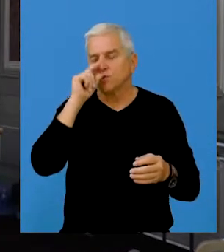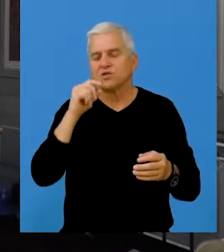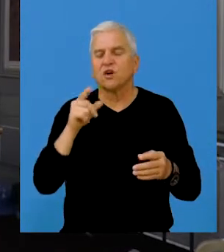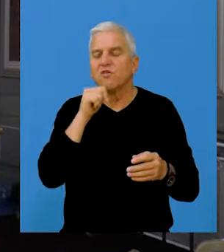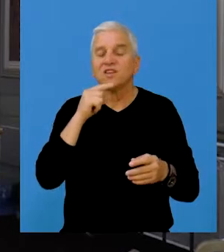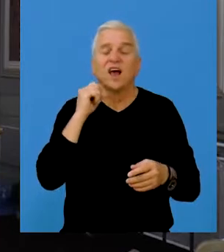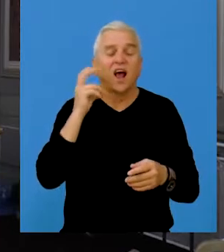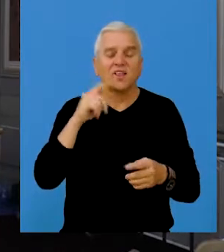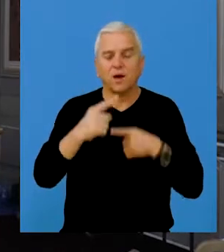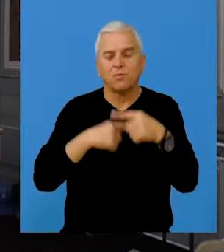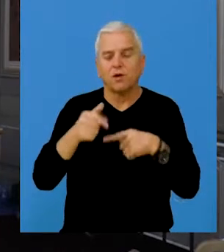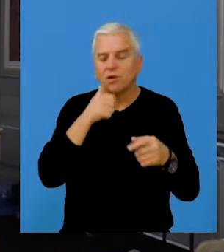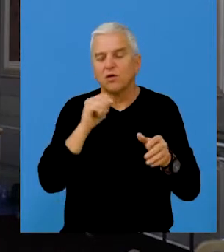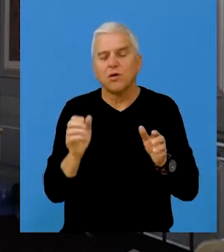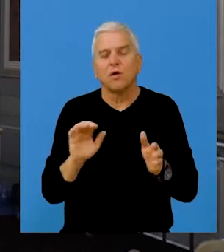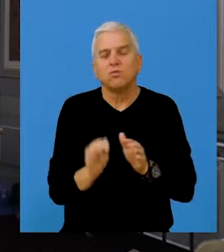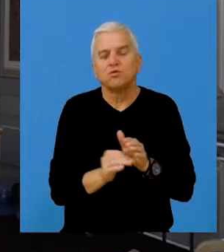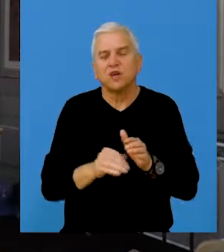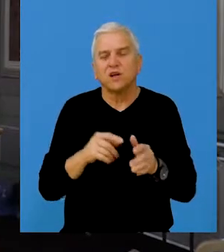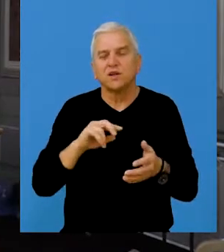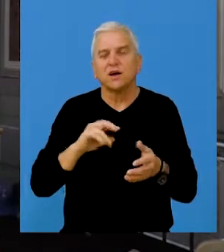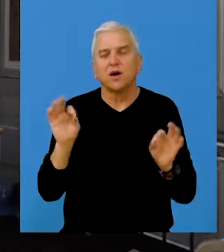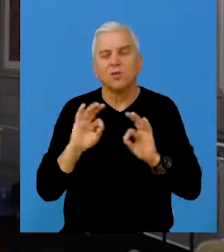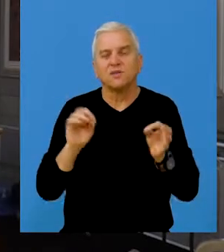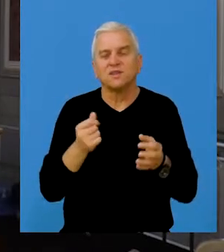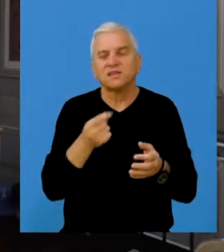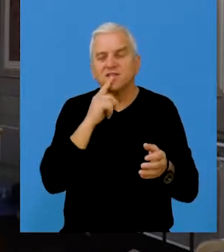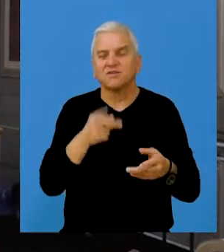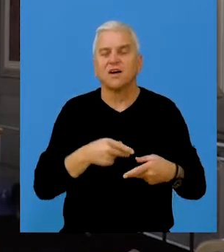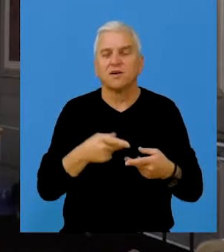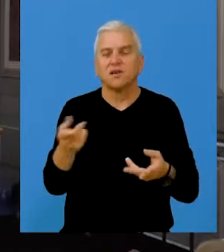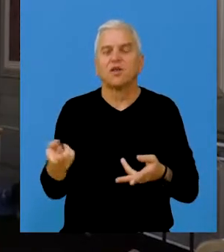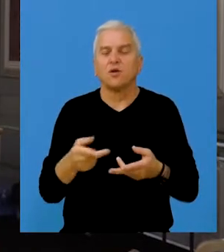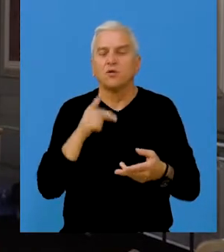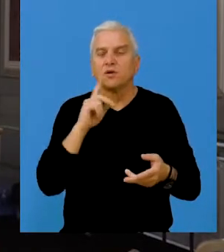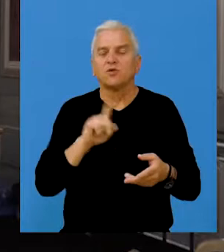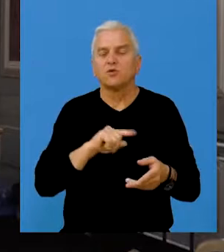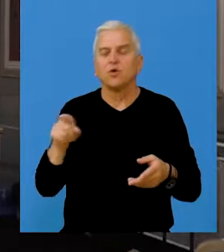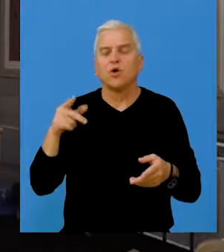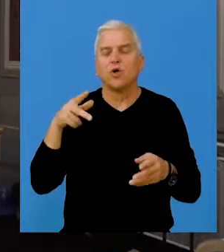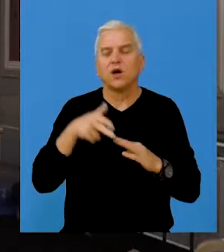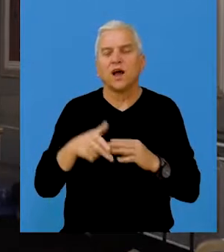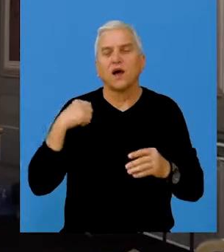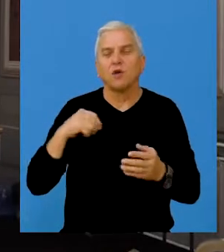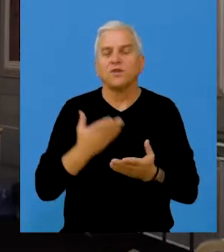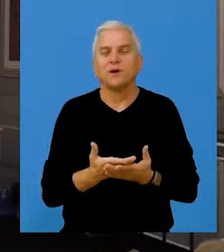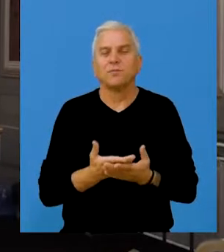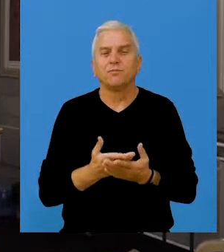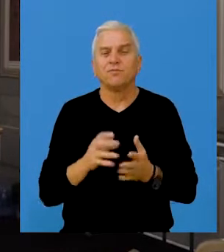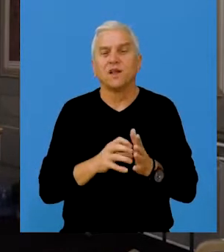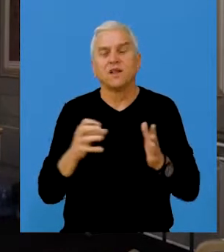Beče da prilikom rebalansa, drugog rebalansa budžeta predvide neka sredstva i da nam ta sredstva dodele ne bili do kraja godine